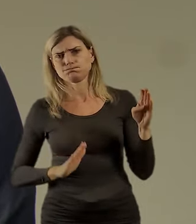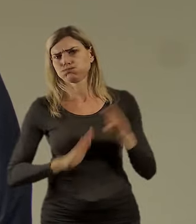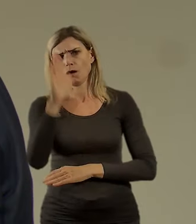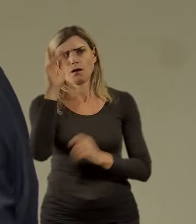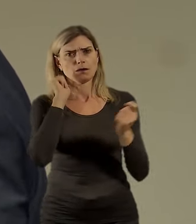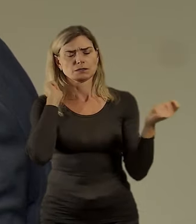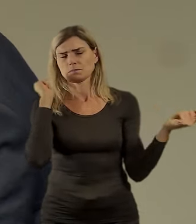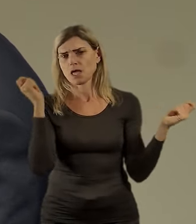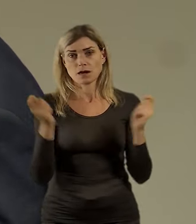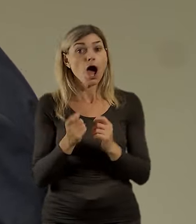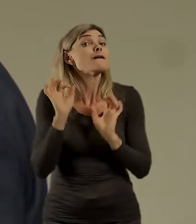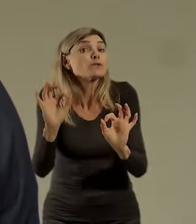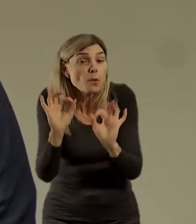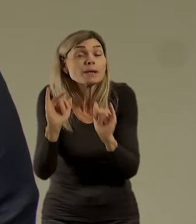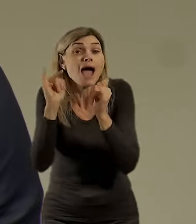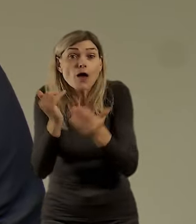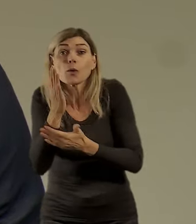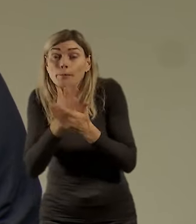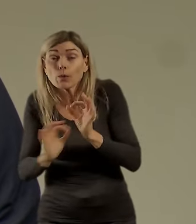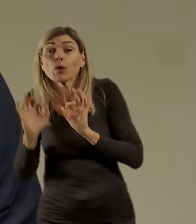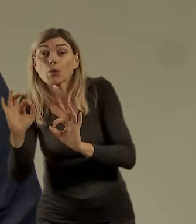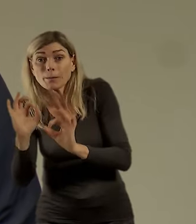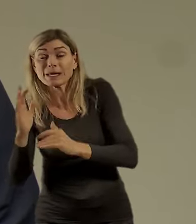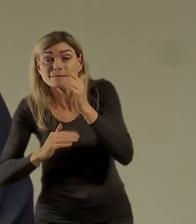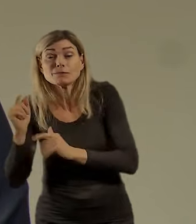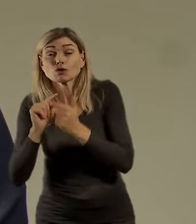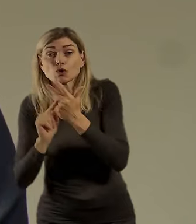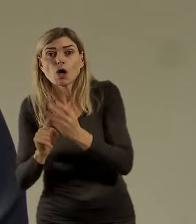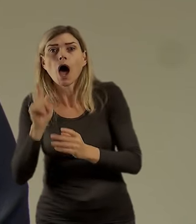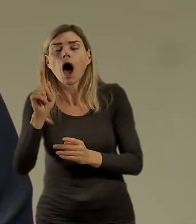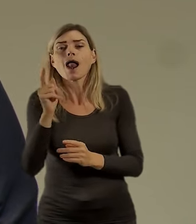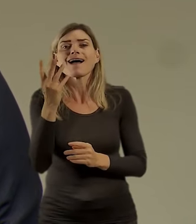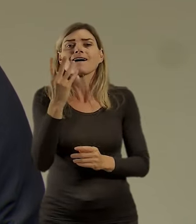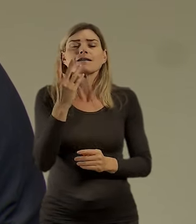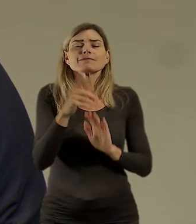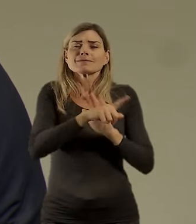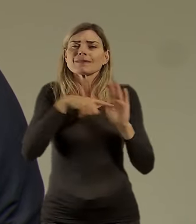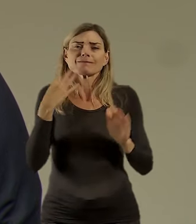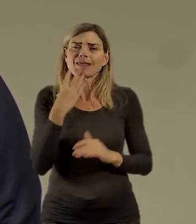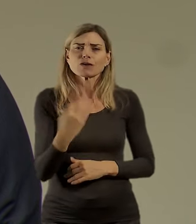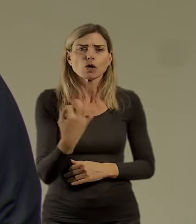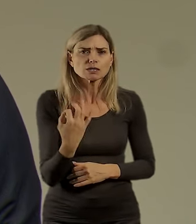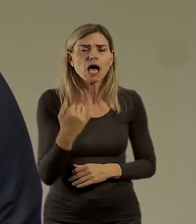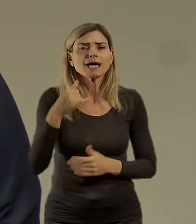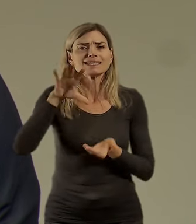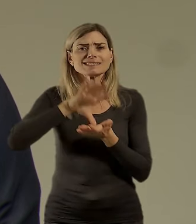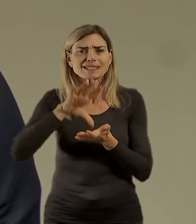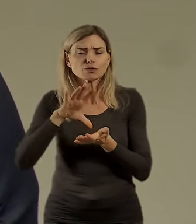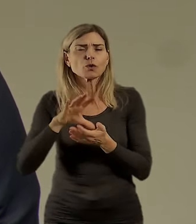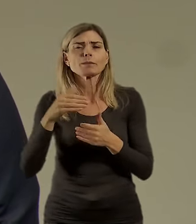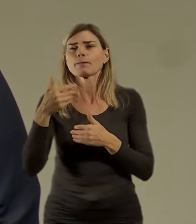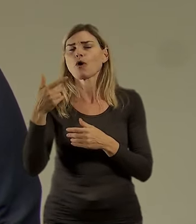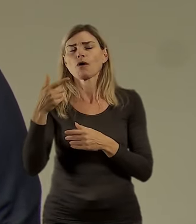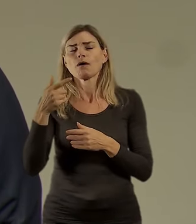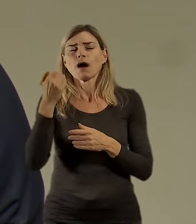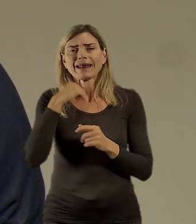jsem za to vděčnej. Ale došlo vlastně k velkému jako úniku lidí jako z města. A ty obce z pravidla nemysleli až